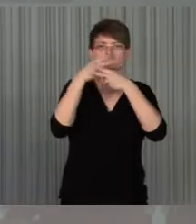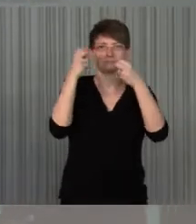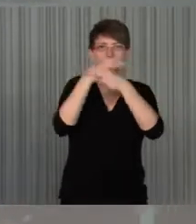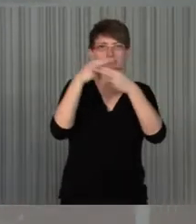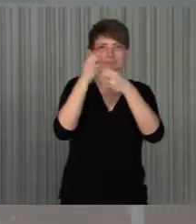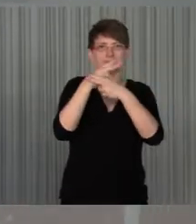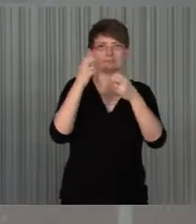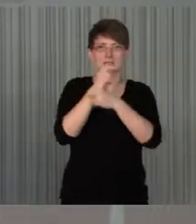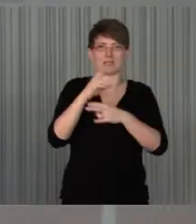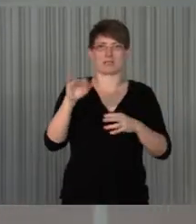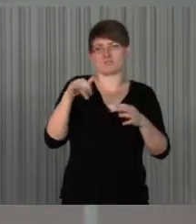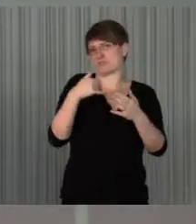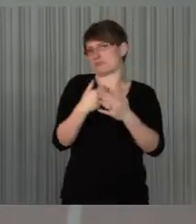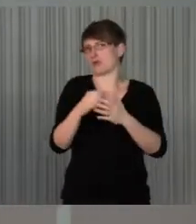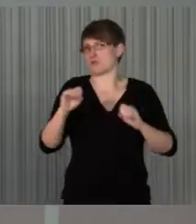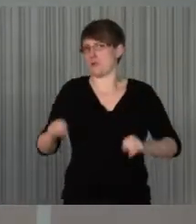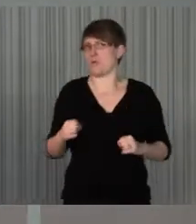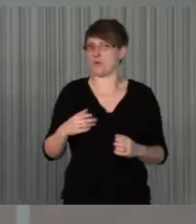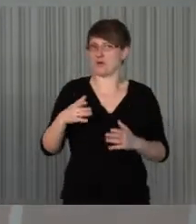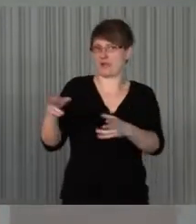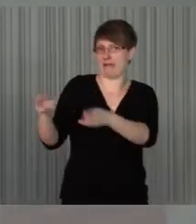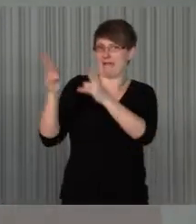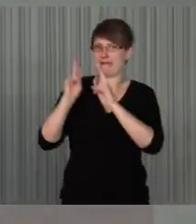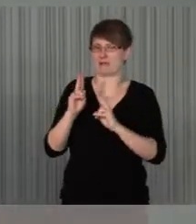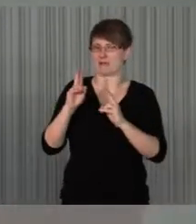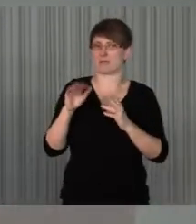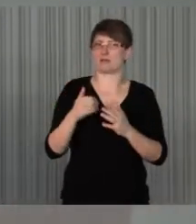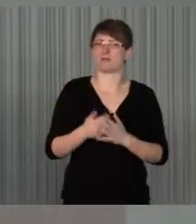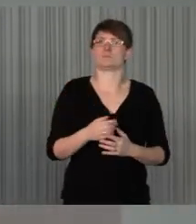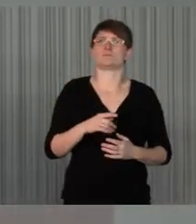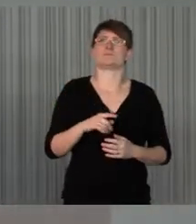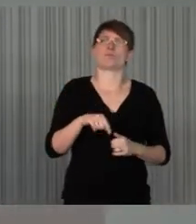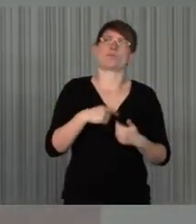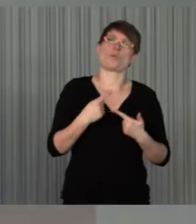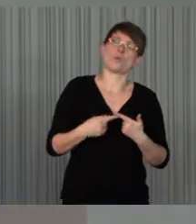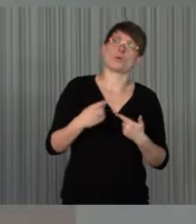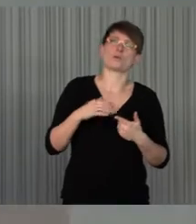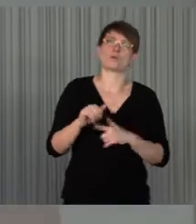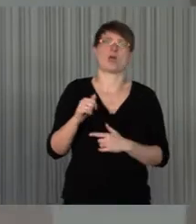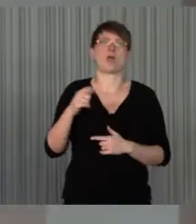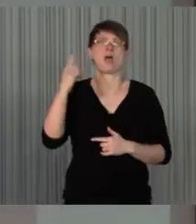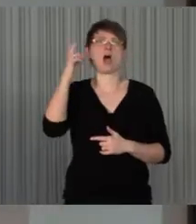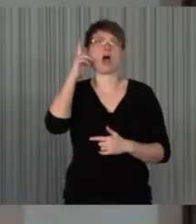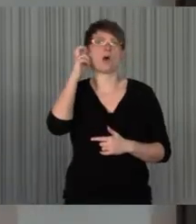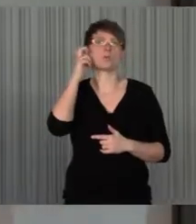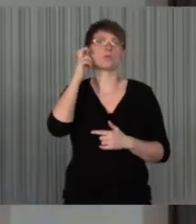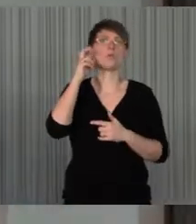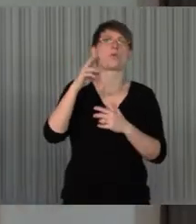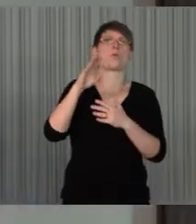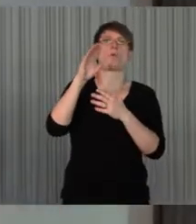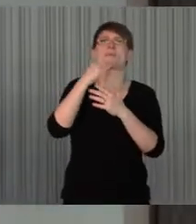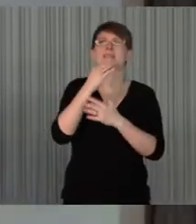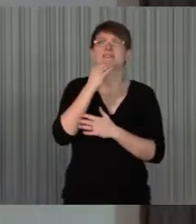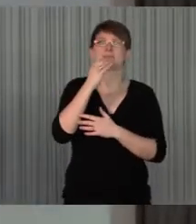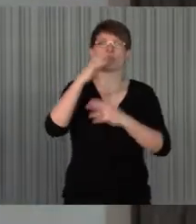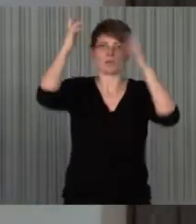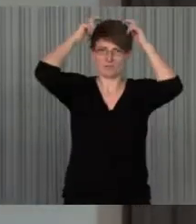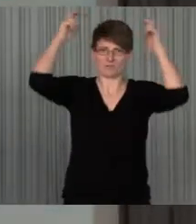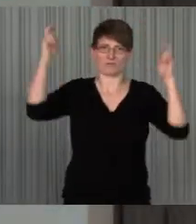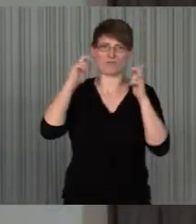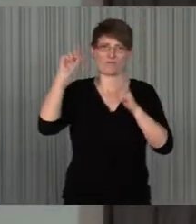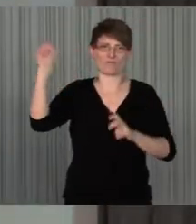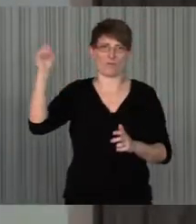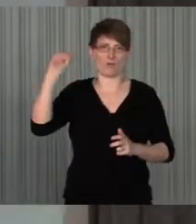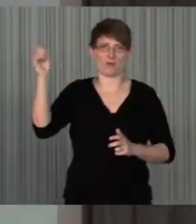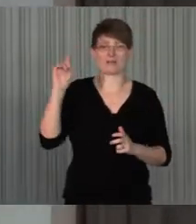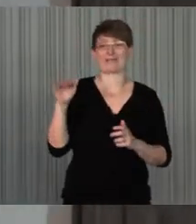die sozusagen die Untertitel in den Brillen produzieren oder Auditstriktionen, die per Funk-Kopfhörer funktionieren. Das ist